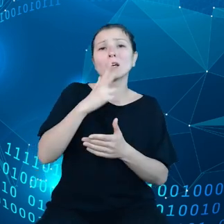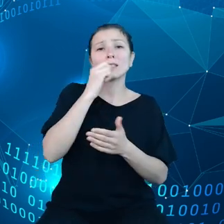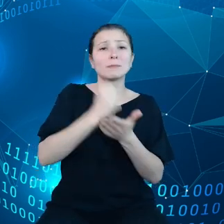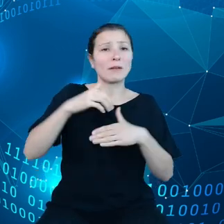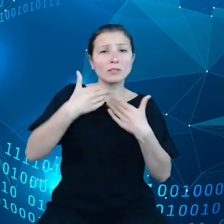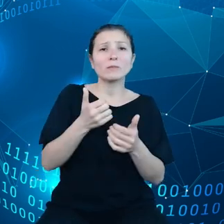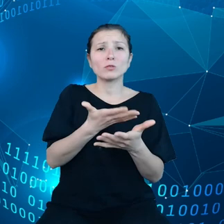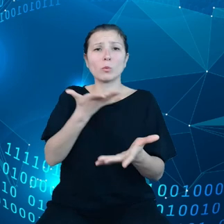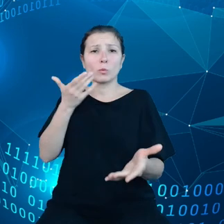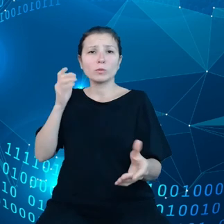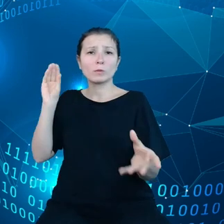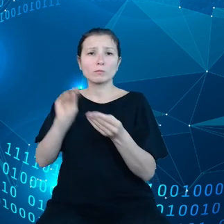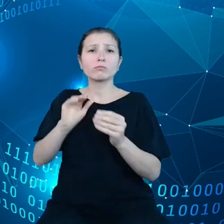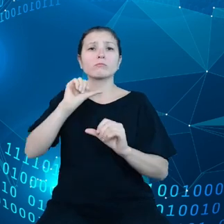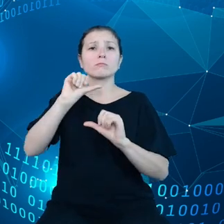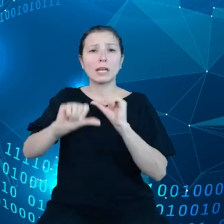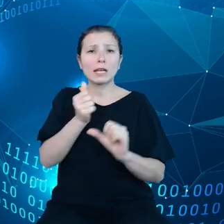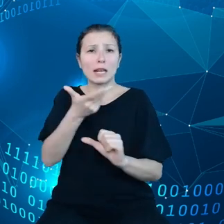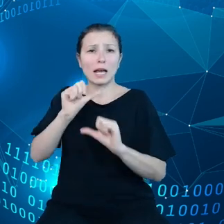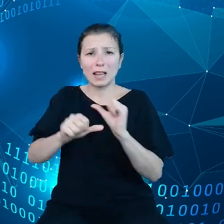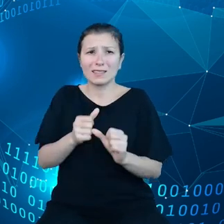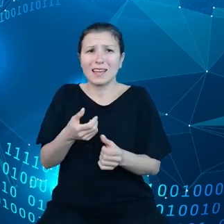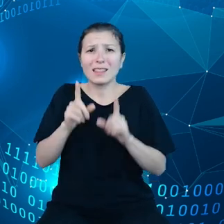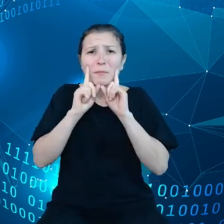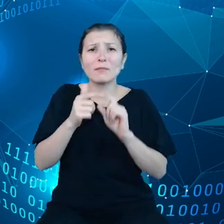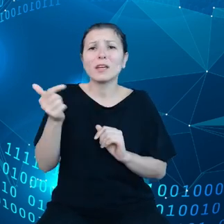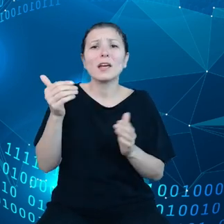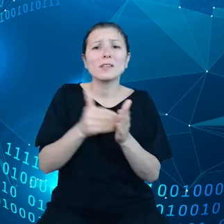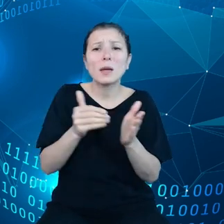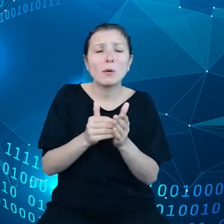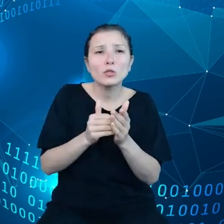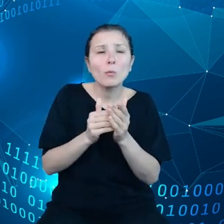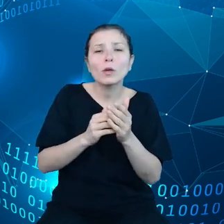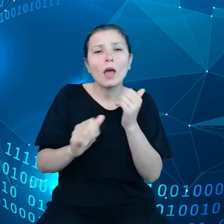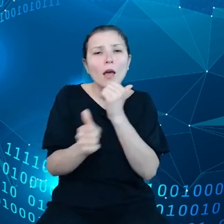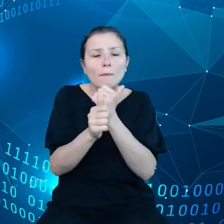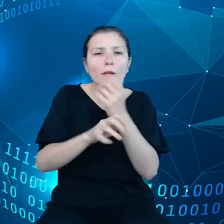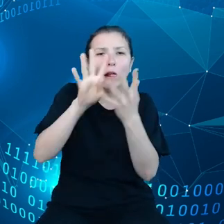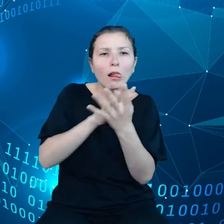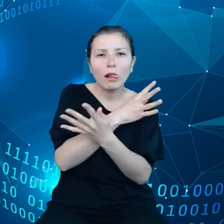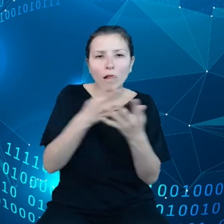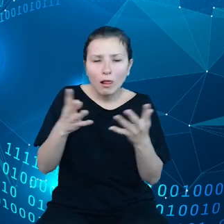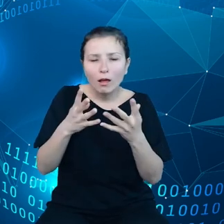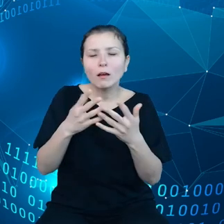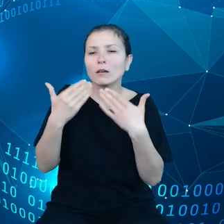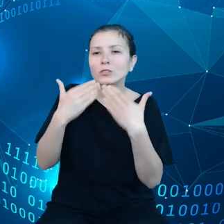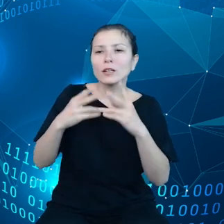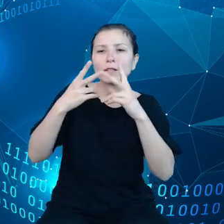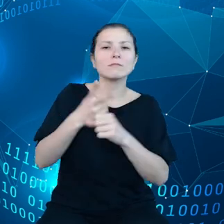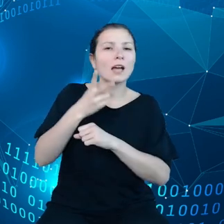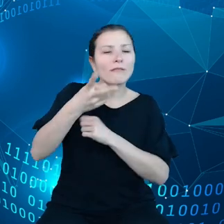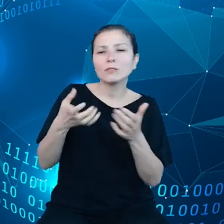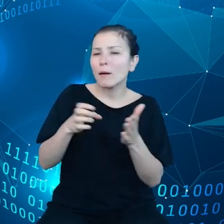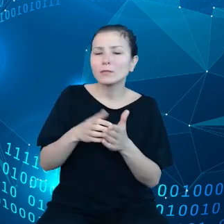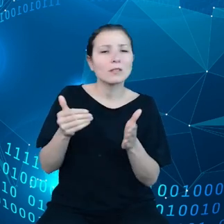potrzebuję przeanalizować pliku XML przy pomocy jakiejś zaawansowanej aplikacji, po to,